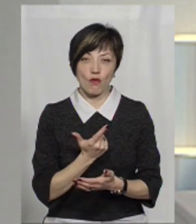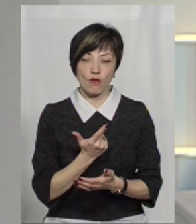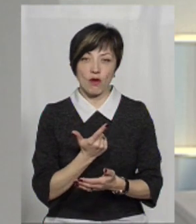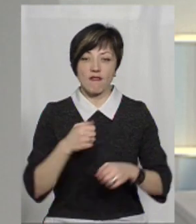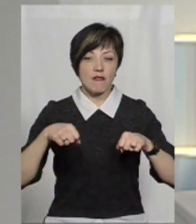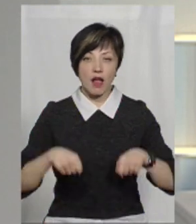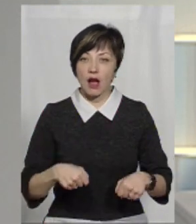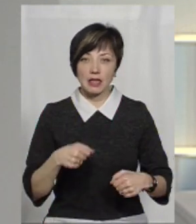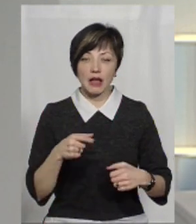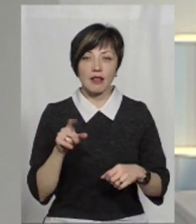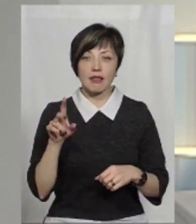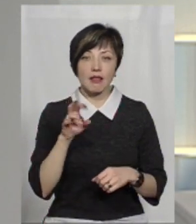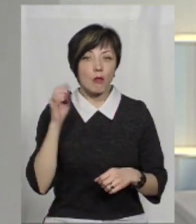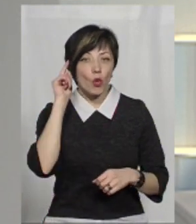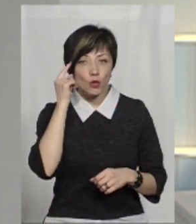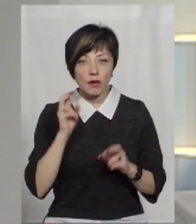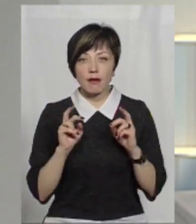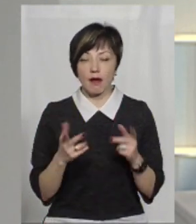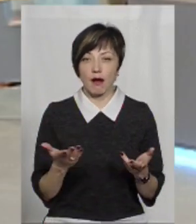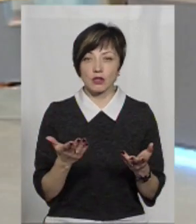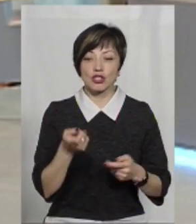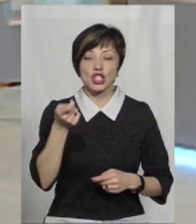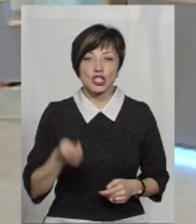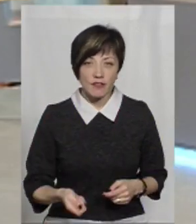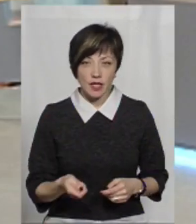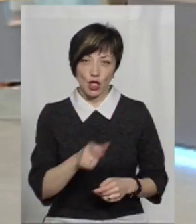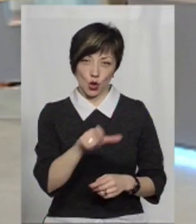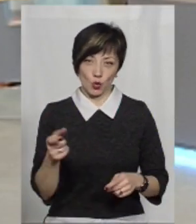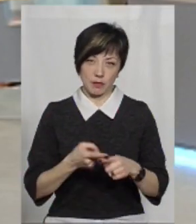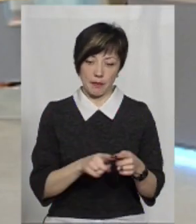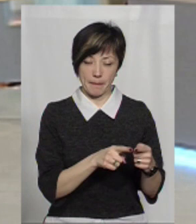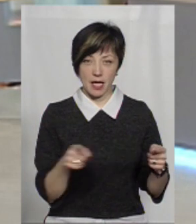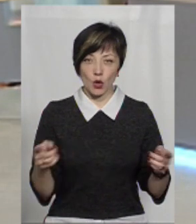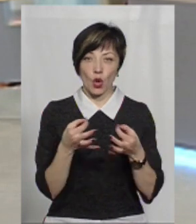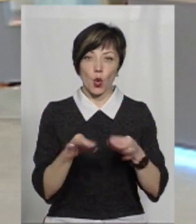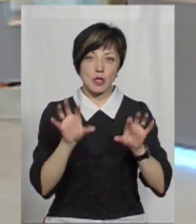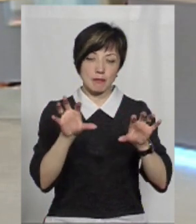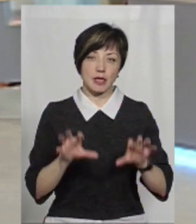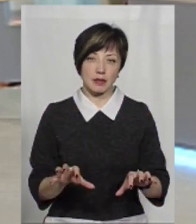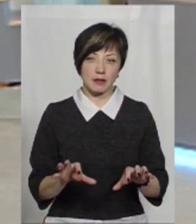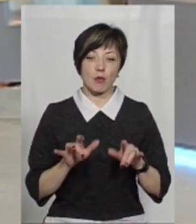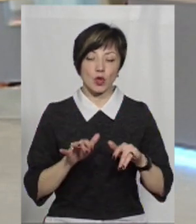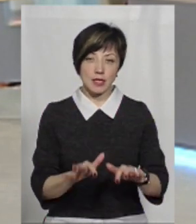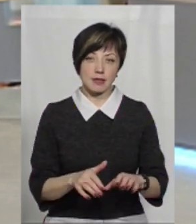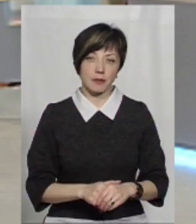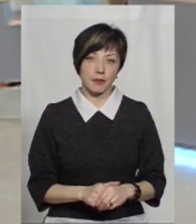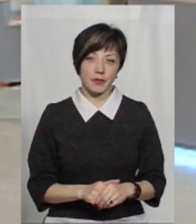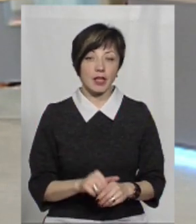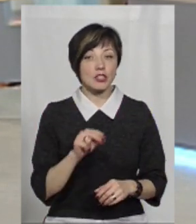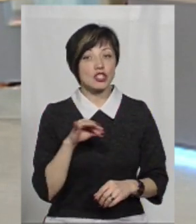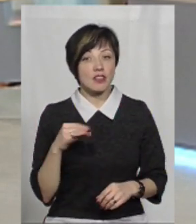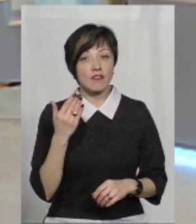влада не подбає про те, щоб якось здешевити людям цей період розмитнення, процес розмитнення.